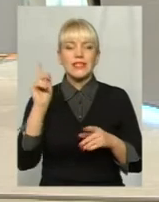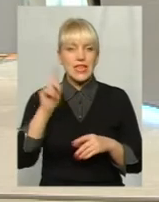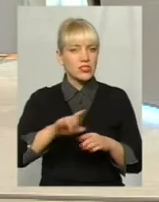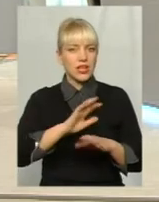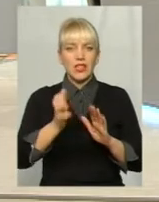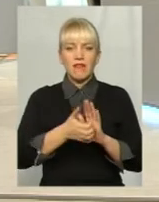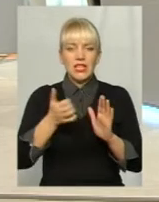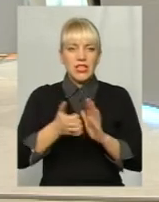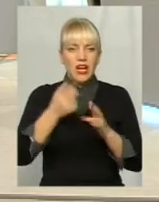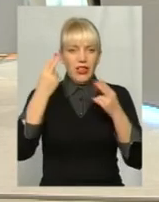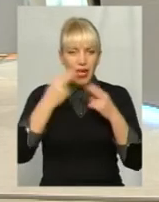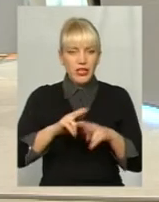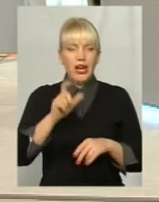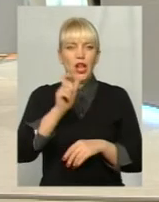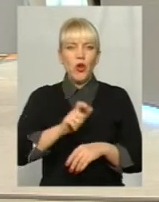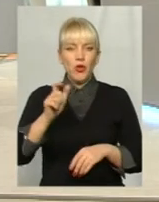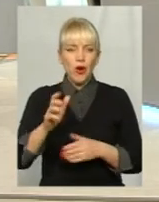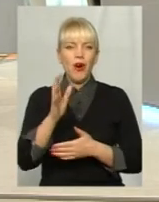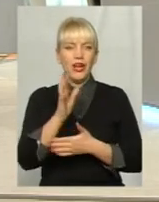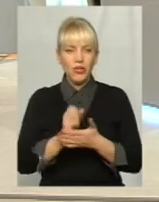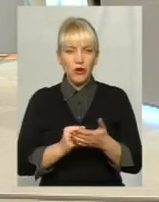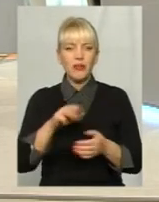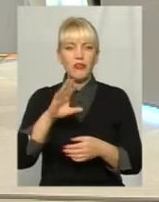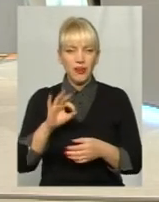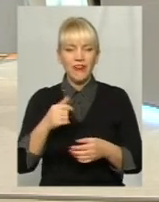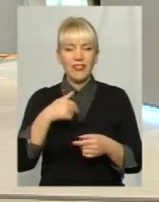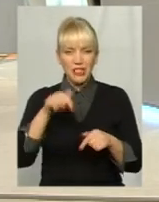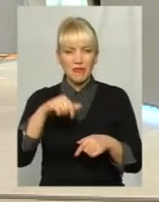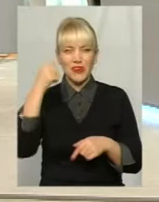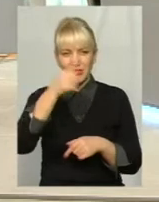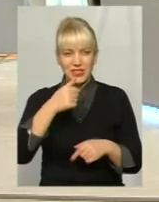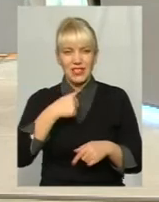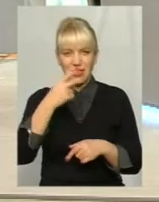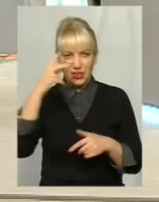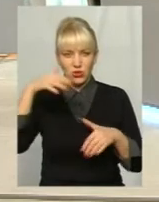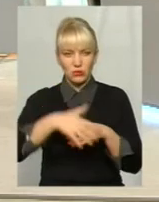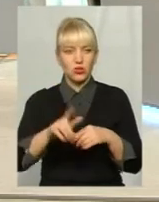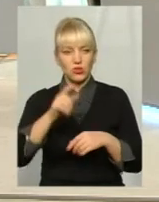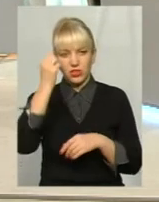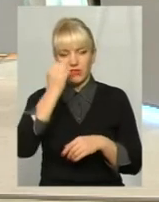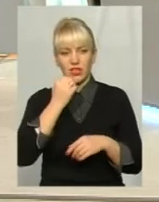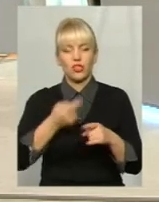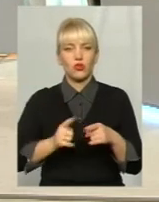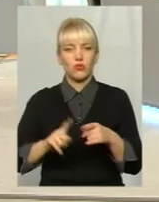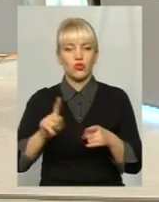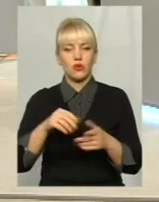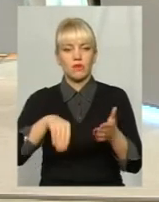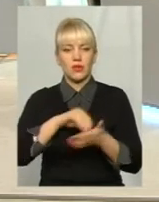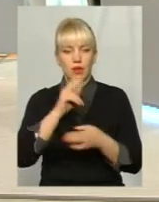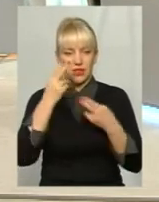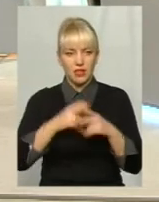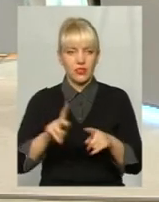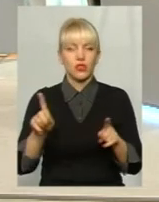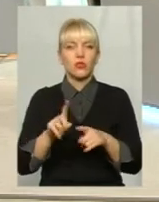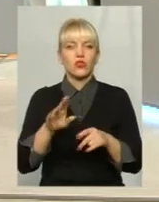техніки, не вистачає людського ресурсу. То в цьому році, я так розумію, завдяки тому, що придбали нову техніку вистачить? Чи буде знову ж таки, ми